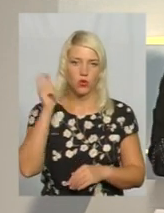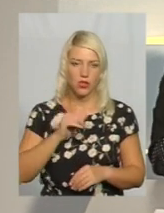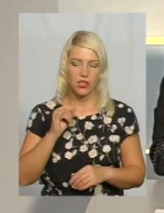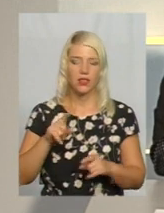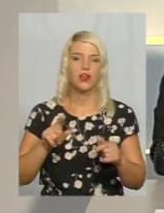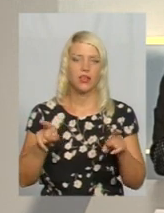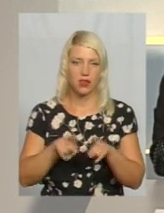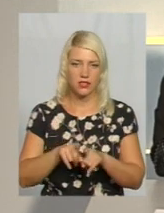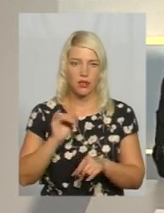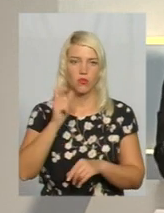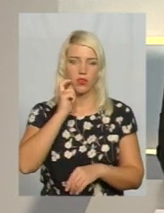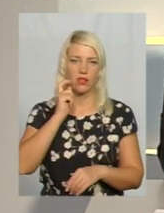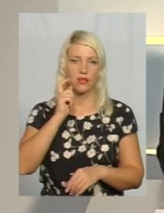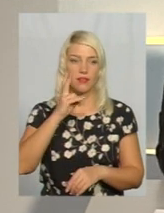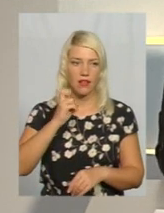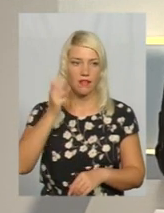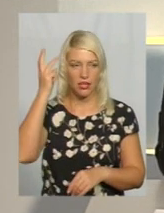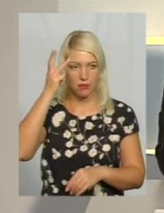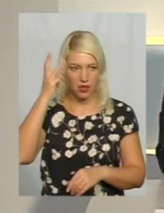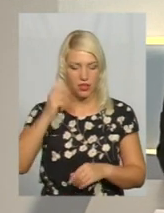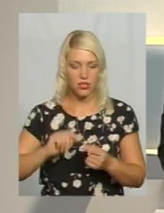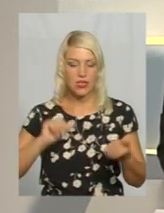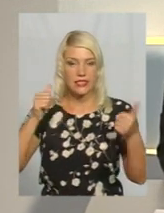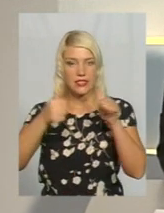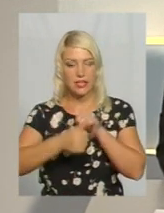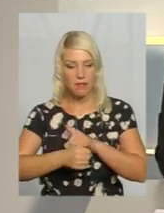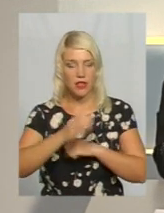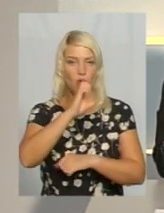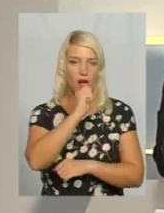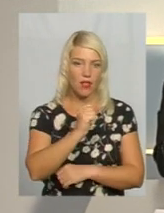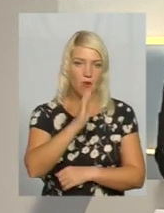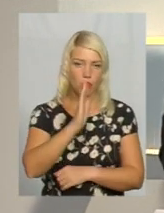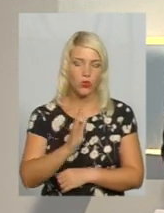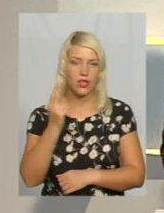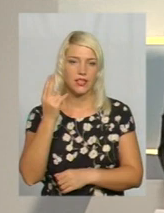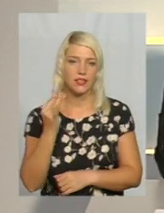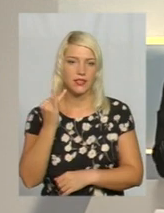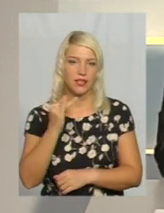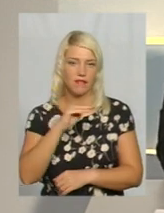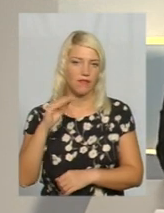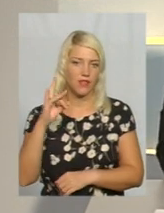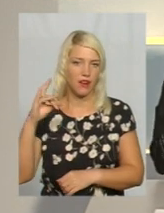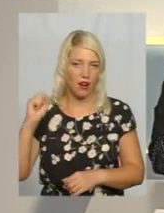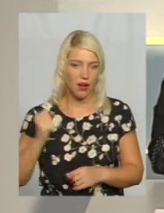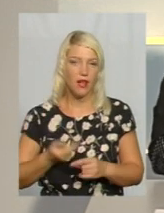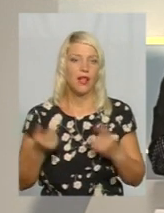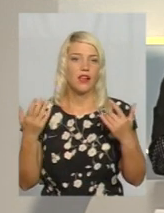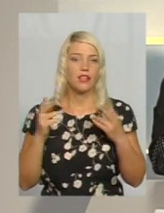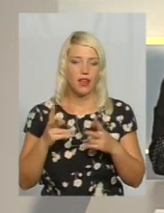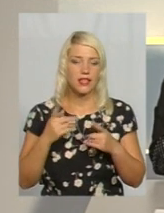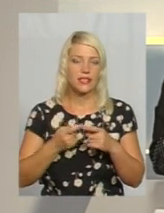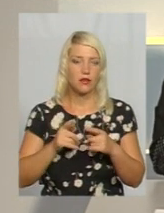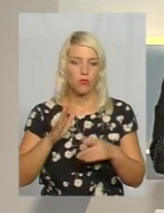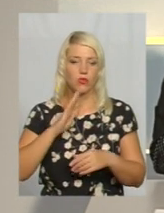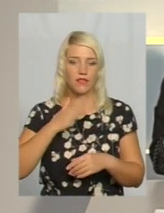на Хмельниччині. З заміною аналоговому телебаченню стане цифрове. Як відбуватиметься оцей перехід саме у нашій Хмельницькій